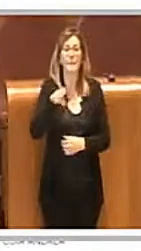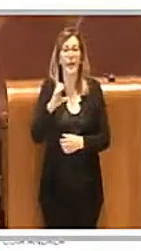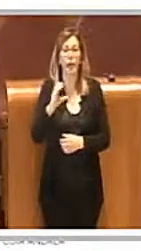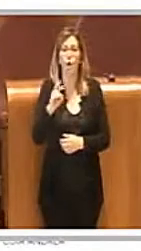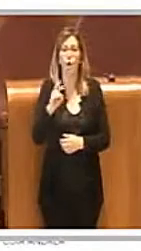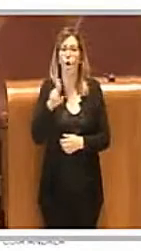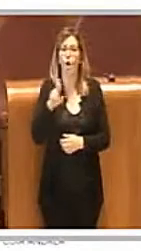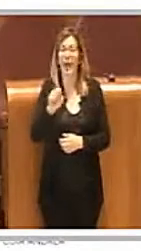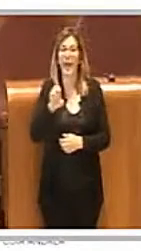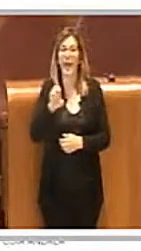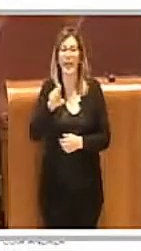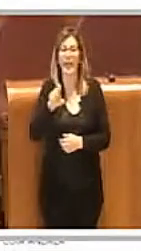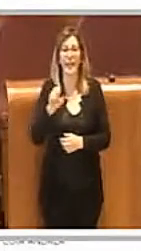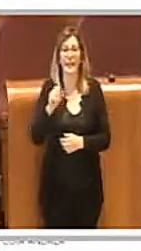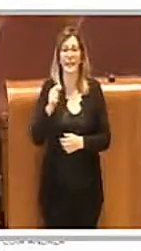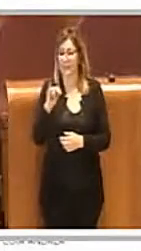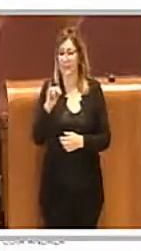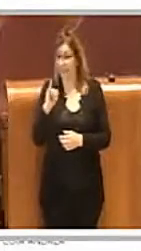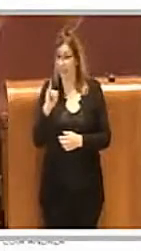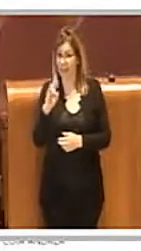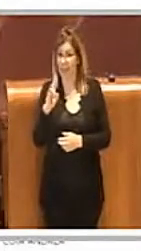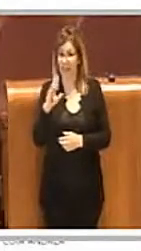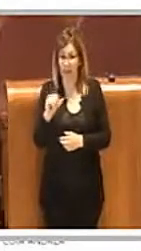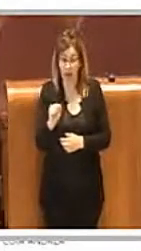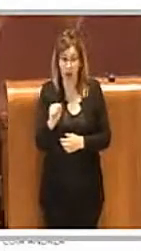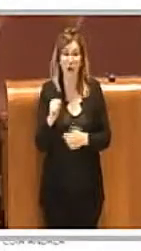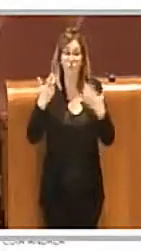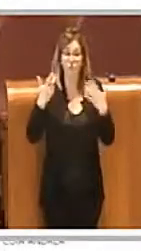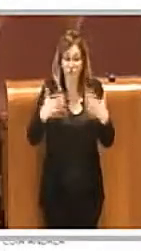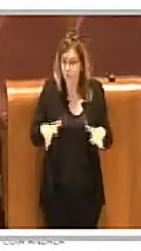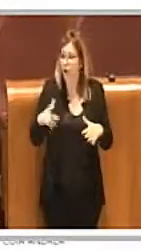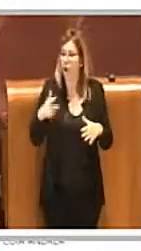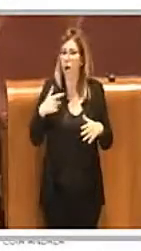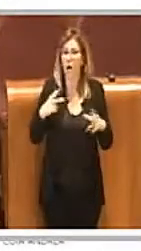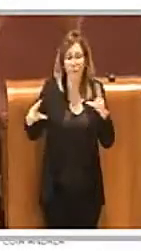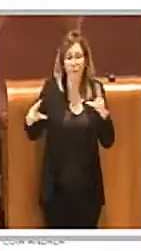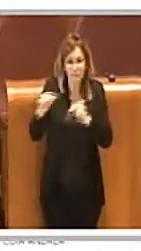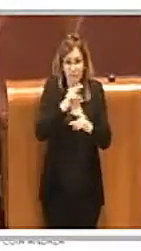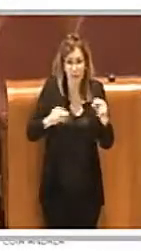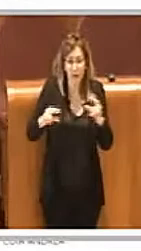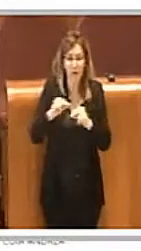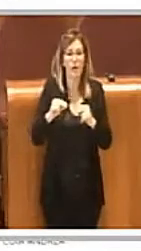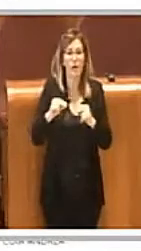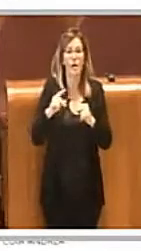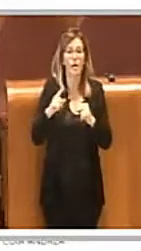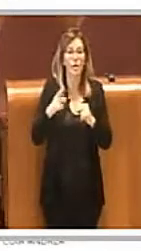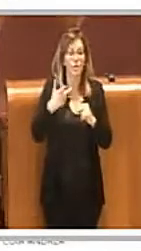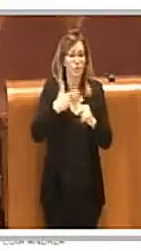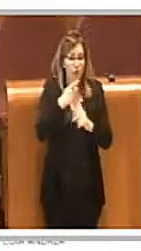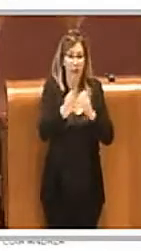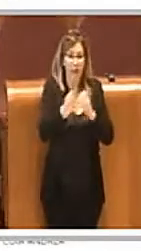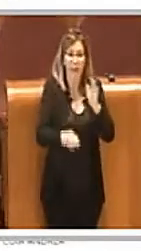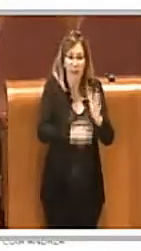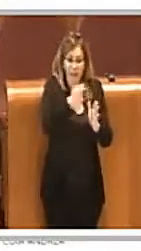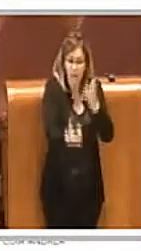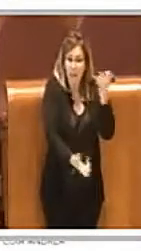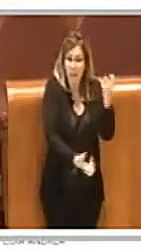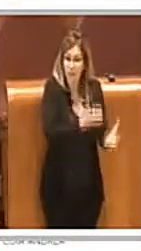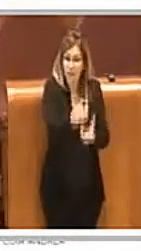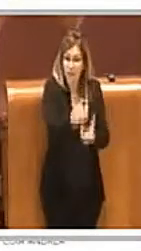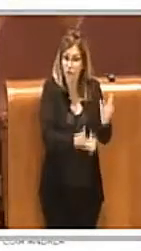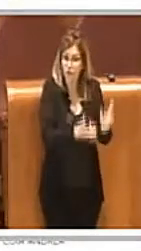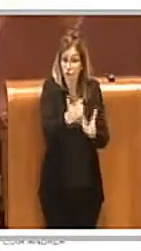attività commerciali sono state coinvolte, insomma questi attentati a questi incendi di tipo